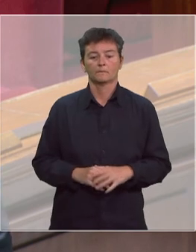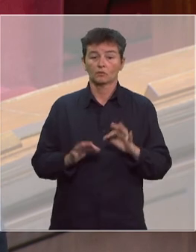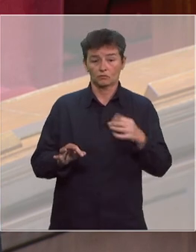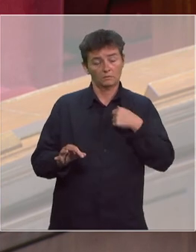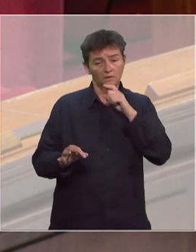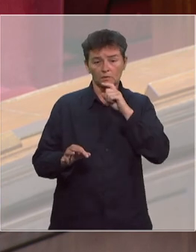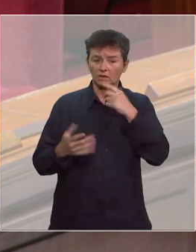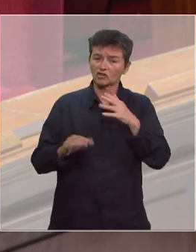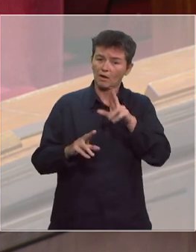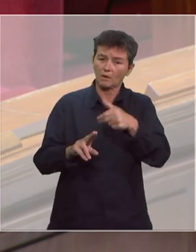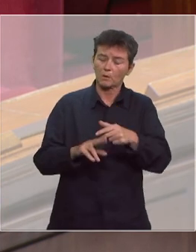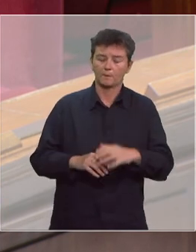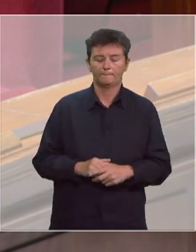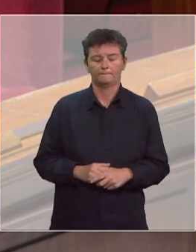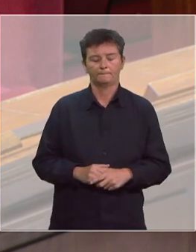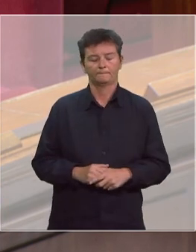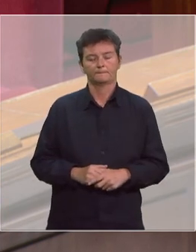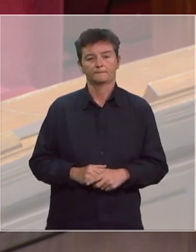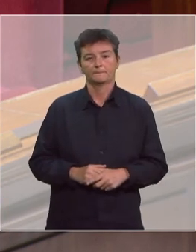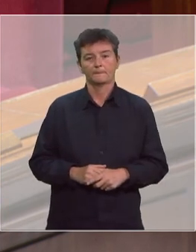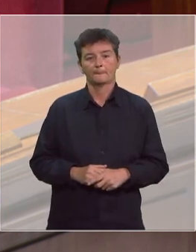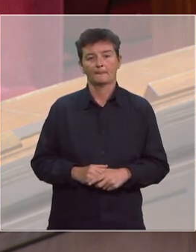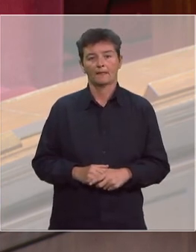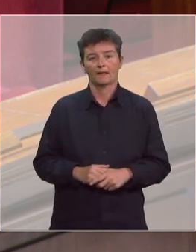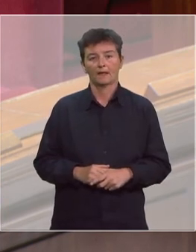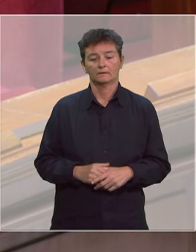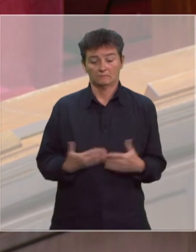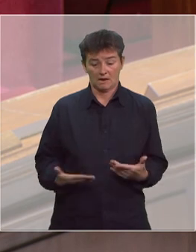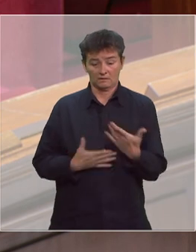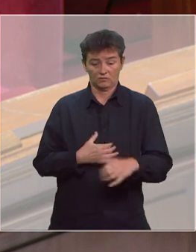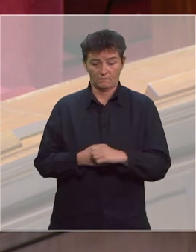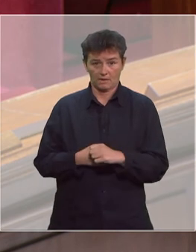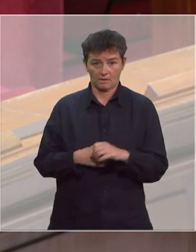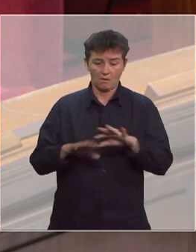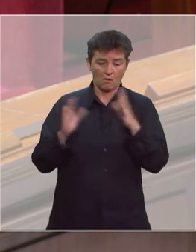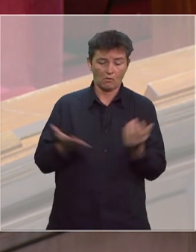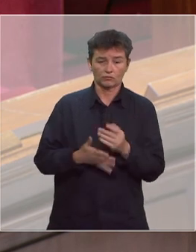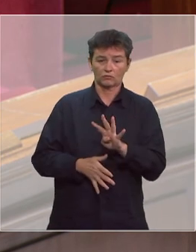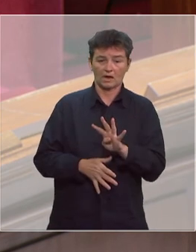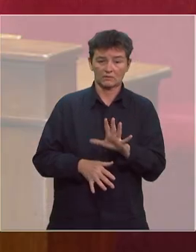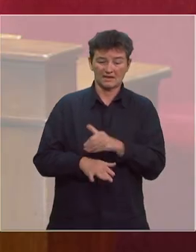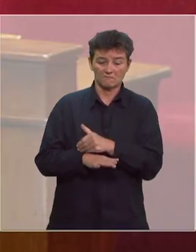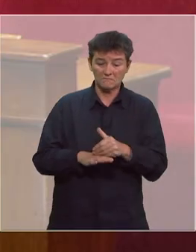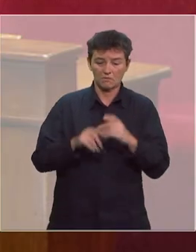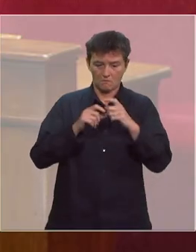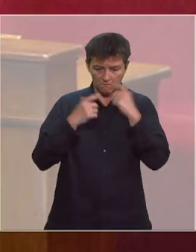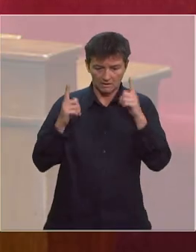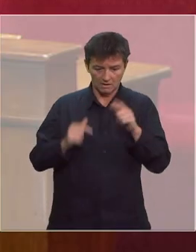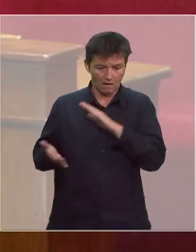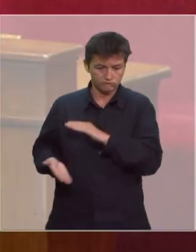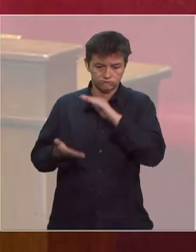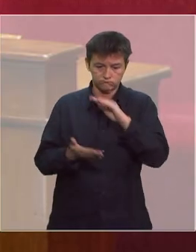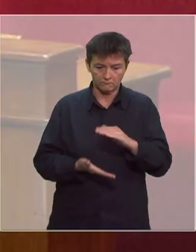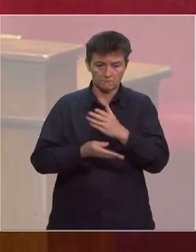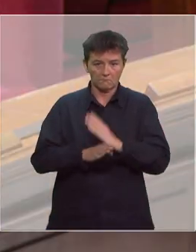répondu tout à l'heure à monsieur Vialla. Vous dire que cette semaine, nous avons déstocké 45 millions de masques, 45 millions de masques